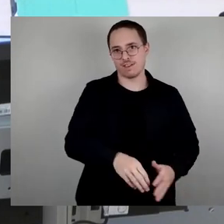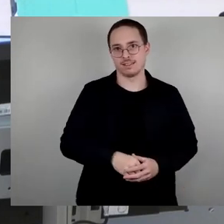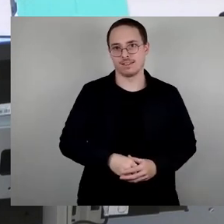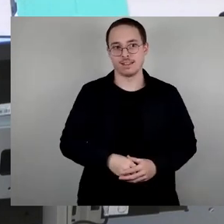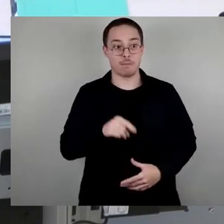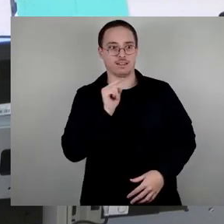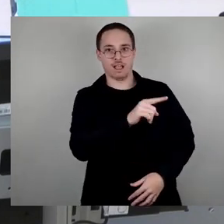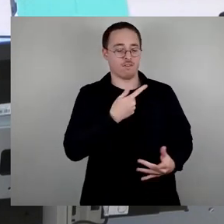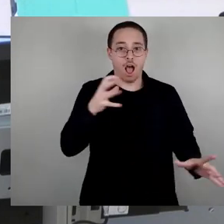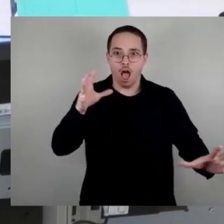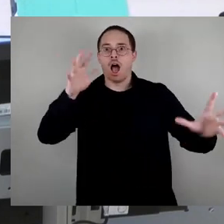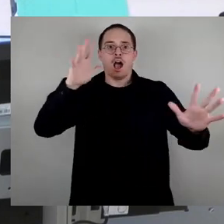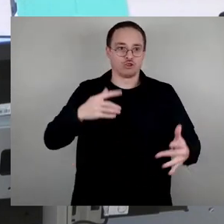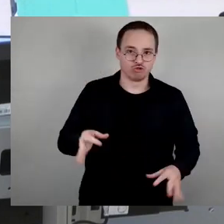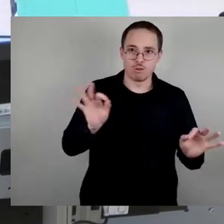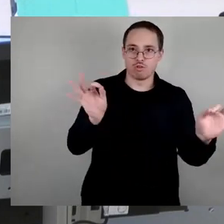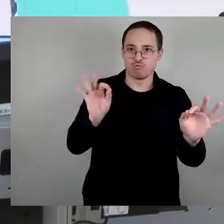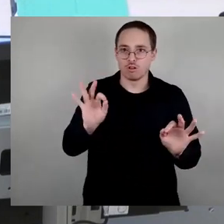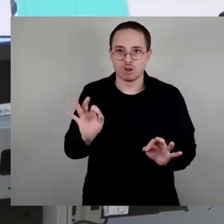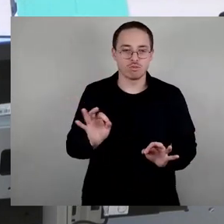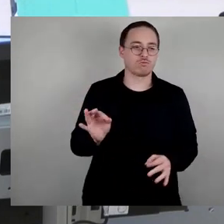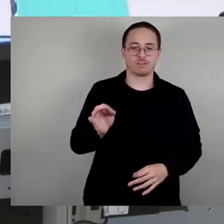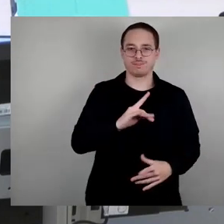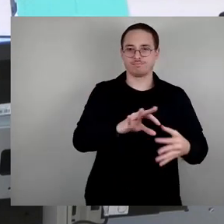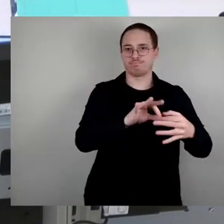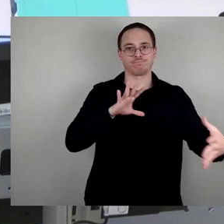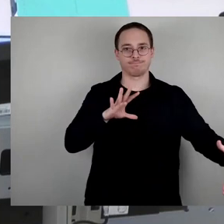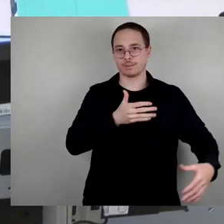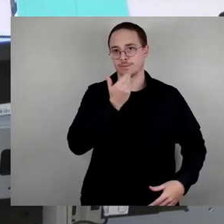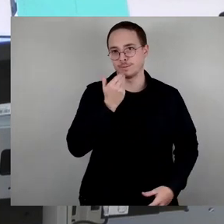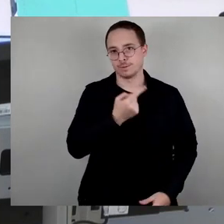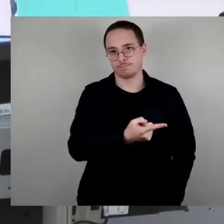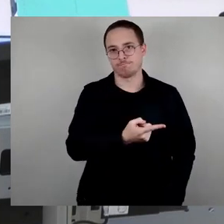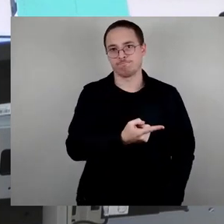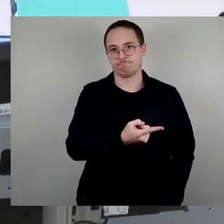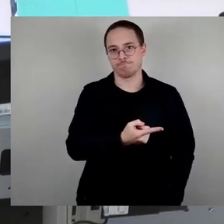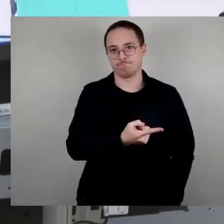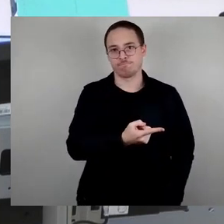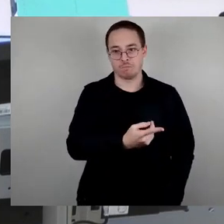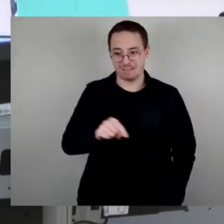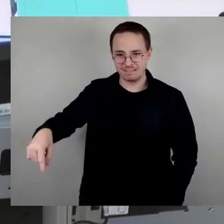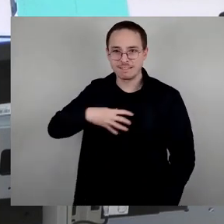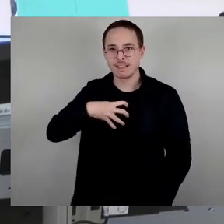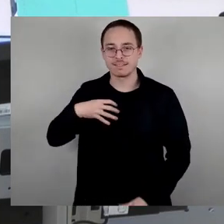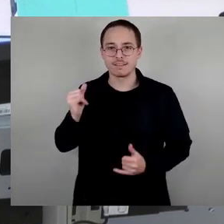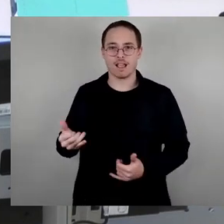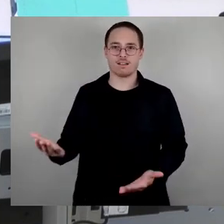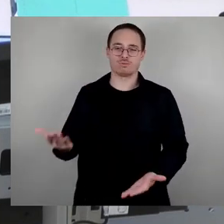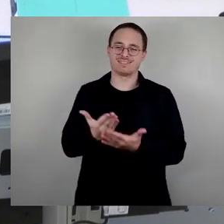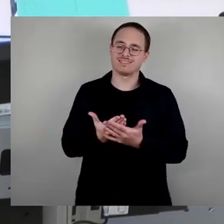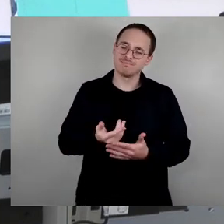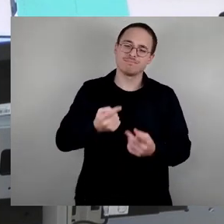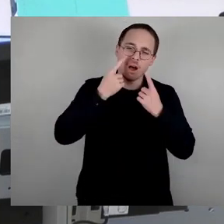nicht verbunden. Also ich glaube auch, dass man dort wirklich aufpassen muss, wie man